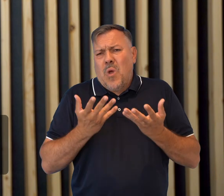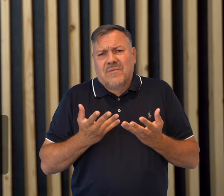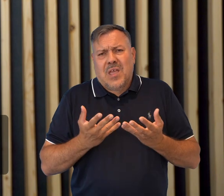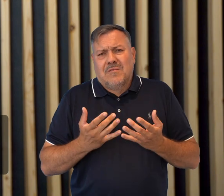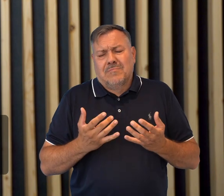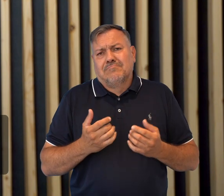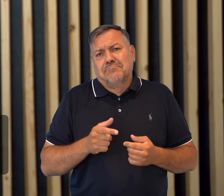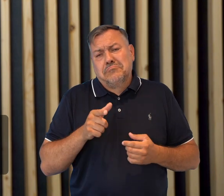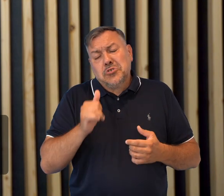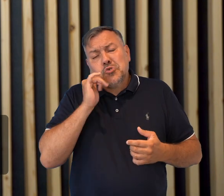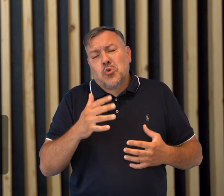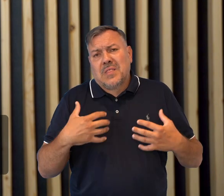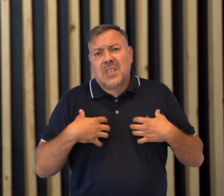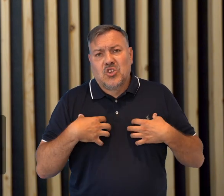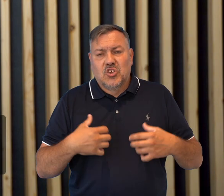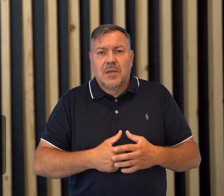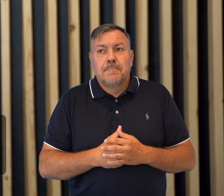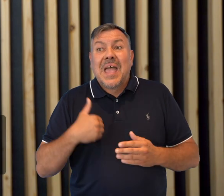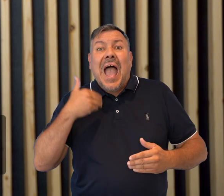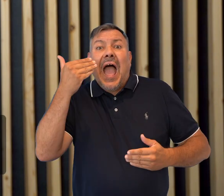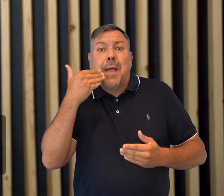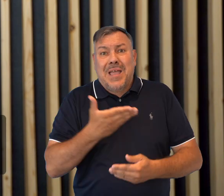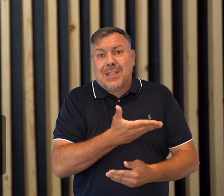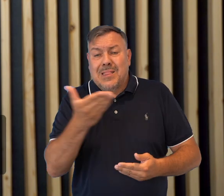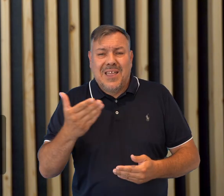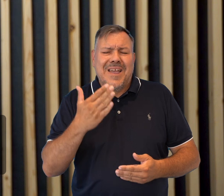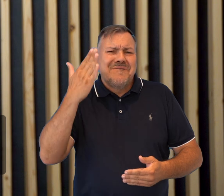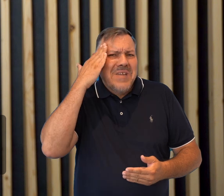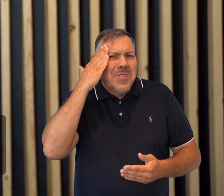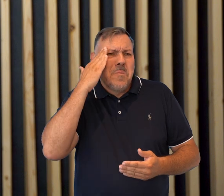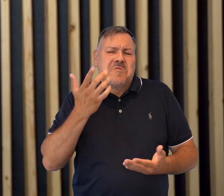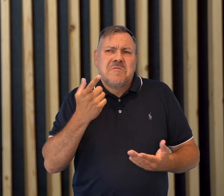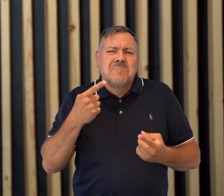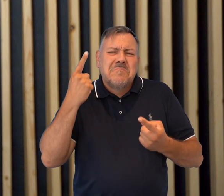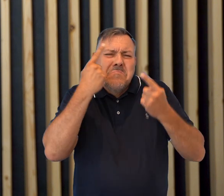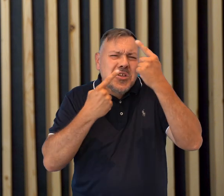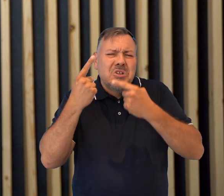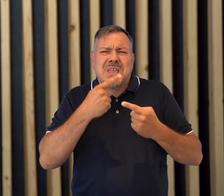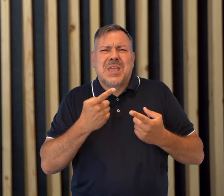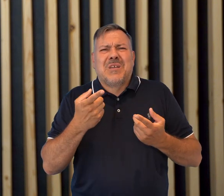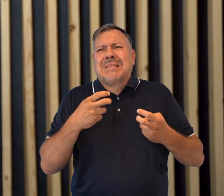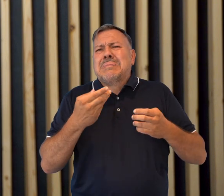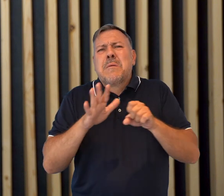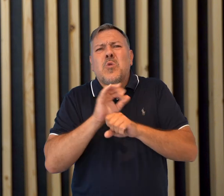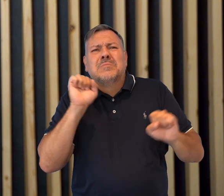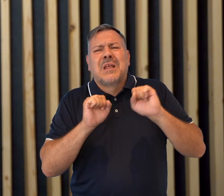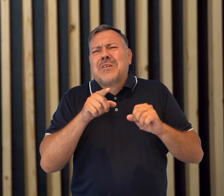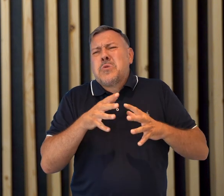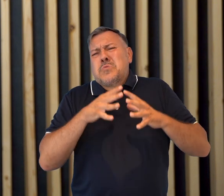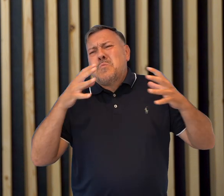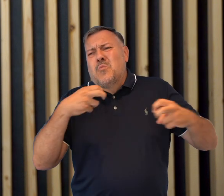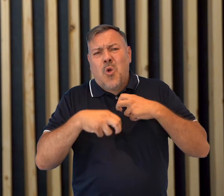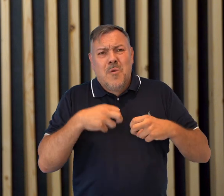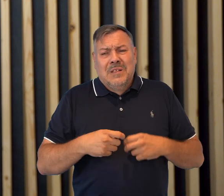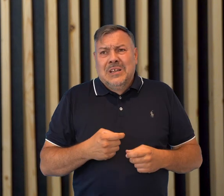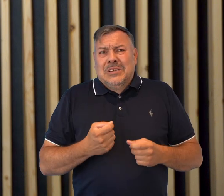nam ułatwia takie codzienne życie. Apel ode mnie. Wiadomo, że czasami może się wydawać, że niepełnosprawność to ogromny problem i że to